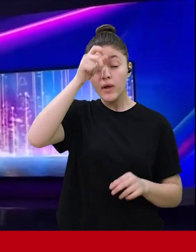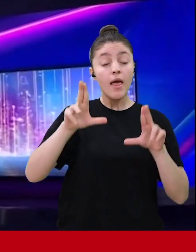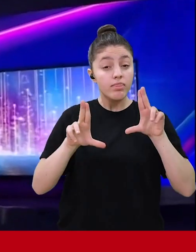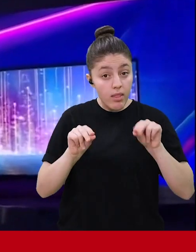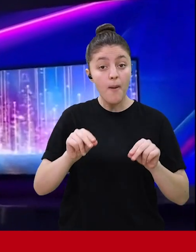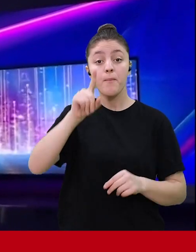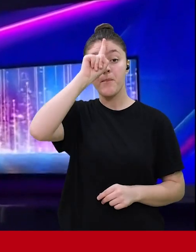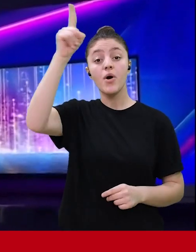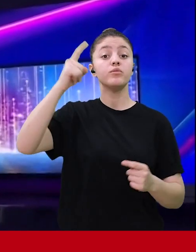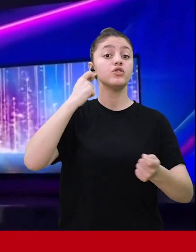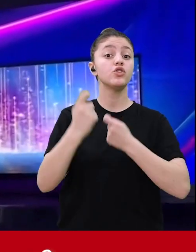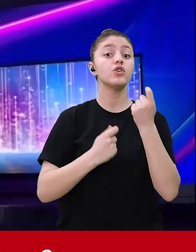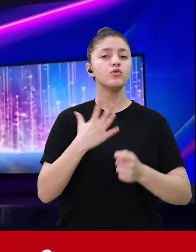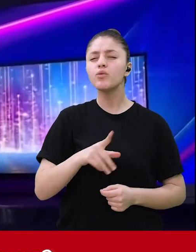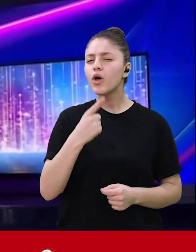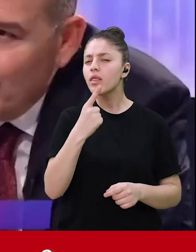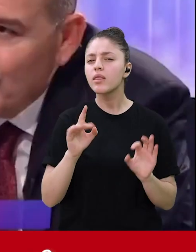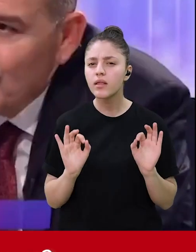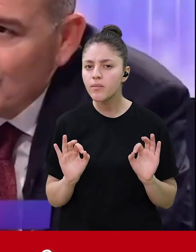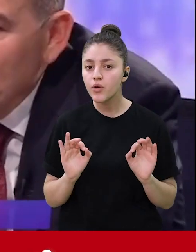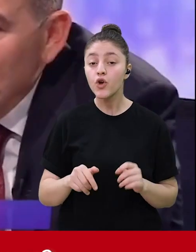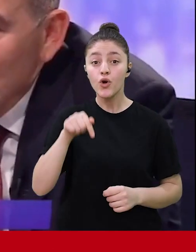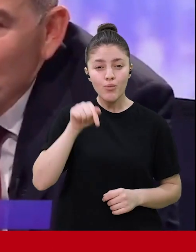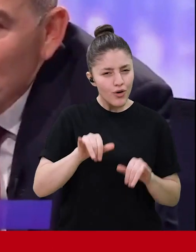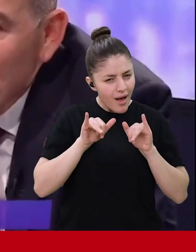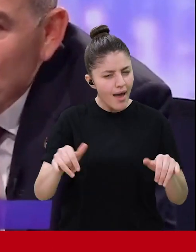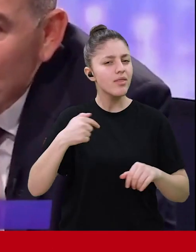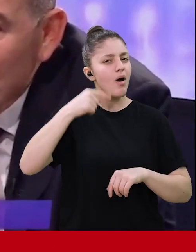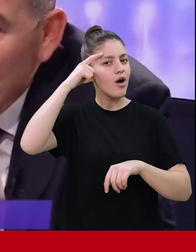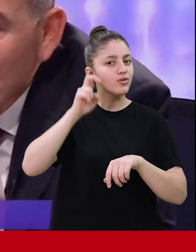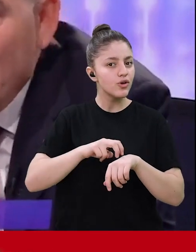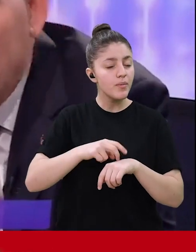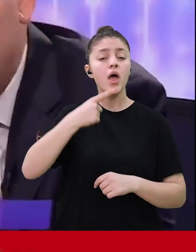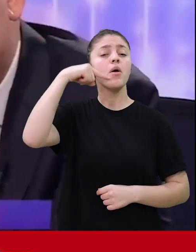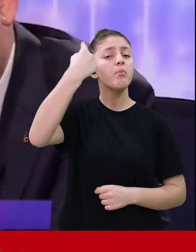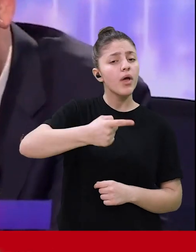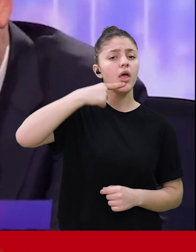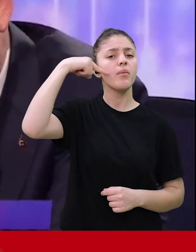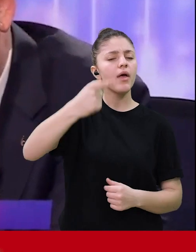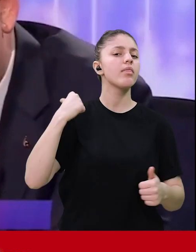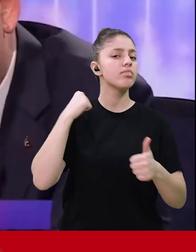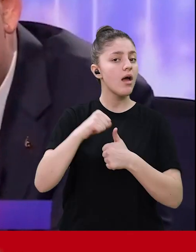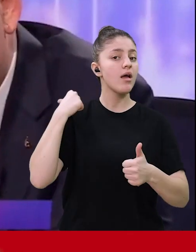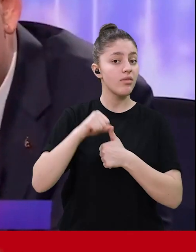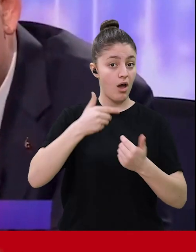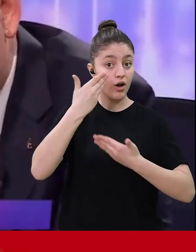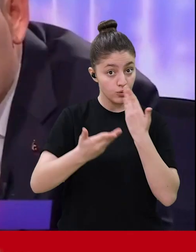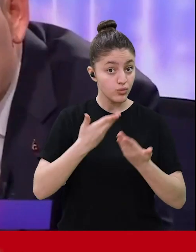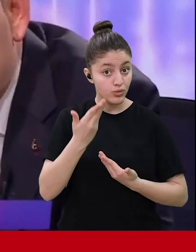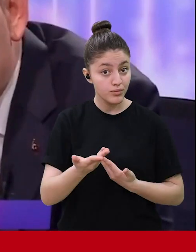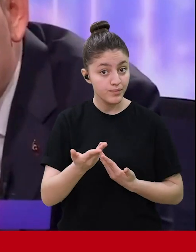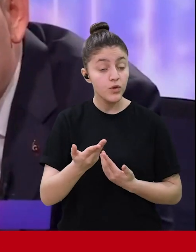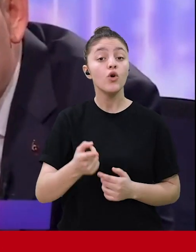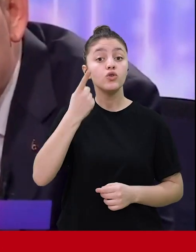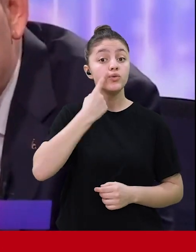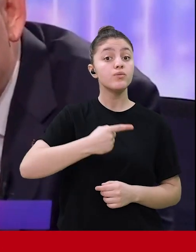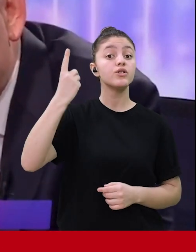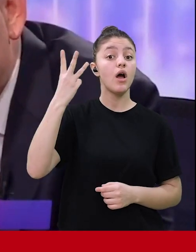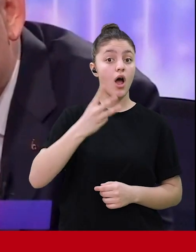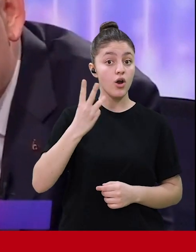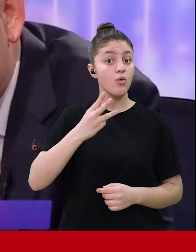ülkeyi tam bağımsız yapmaya. Bunun ne demek olduğunu biliyor musunuz? Bugünkü bir hatırlıyorum. Her yıl o sözlerimi tekrarlıyorum onlara. Ve